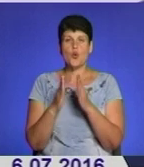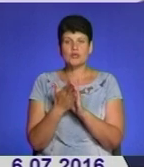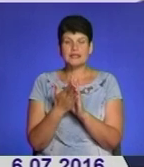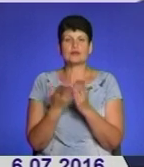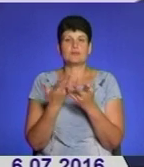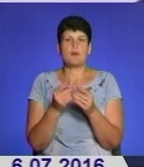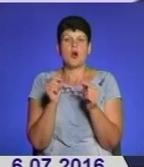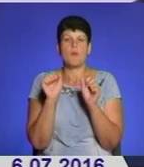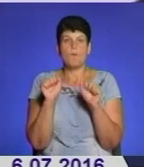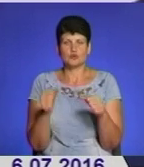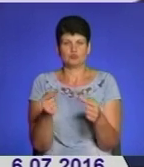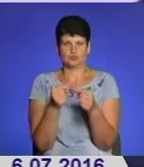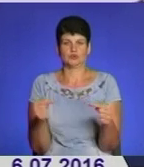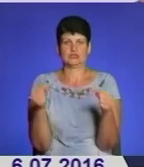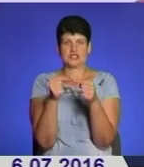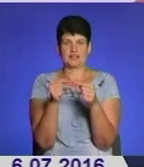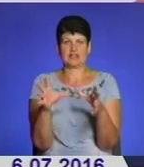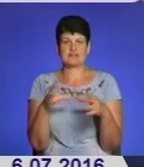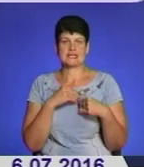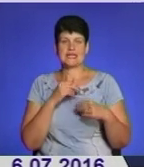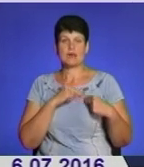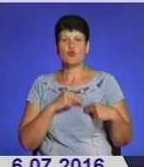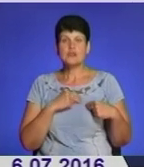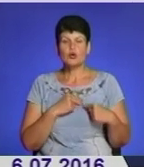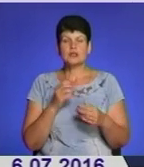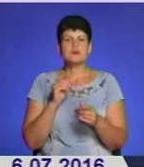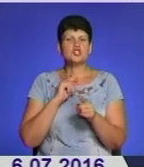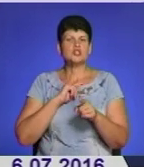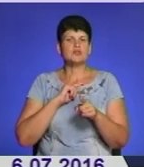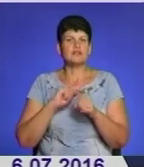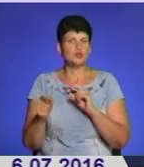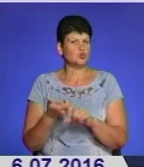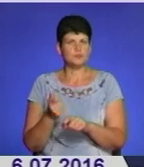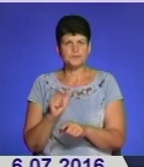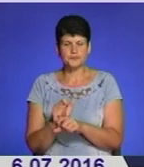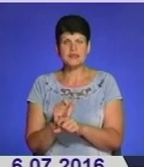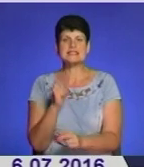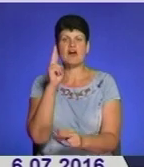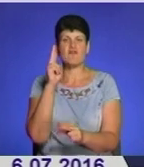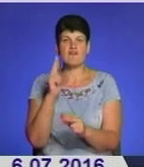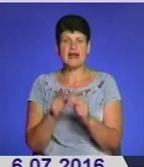визначити наші взаємодії. Я маю переконання на те, що ми дуже швидко завершимо над цим питанням.